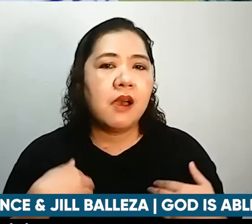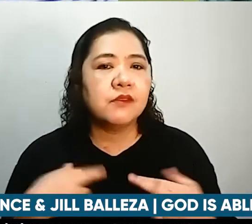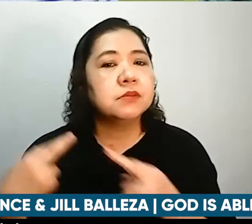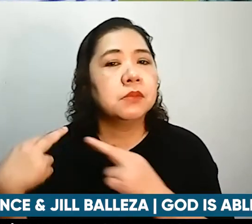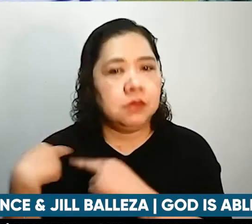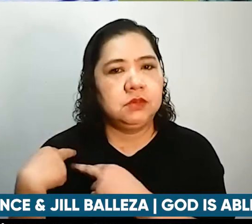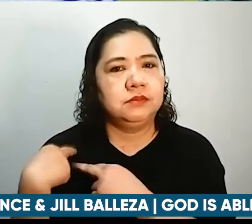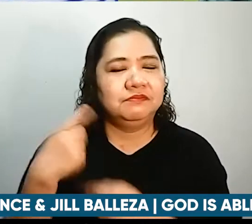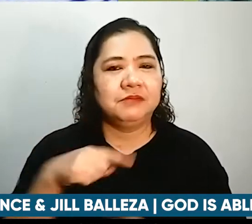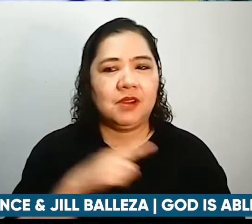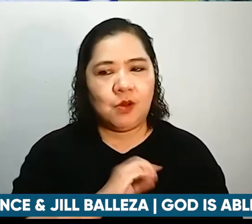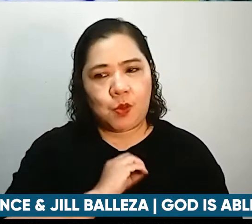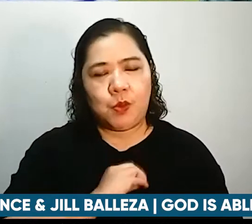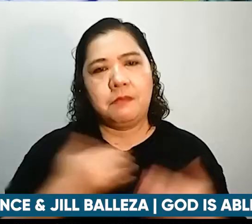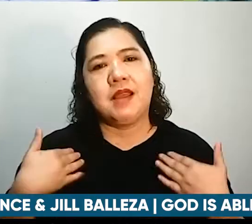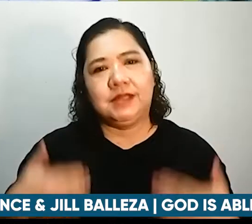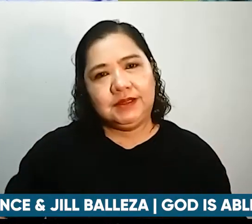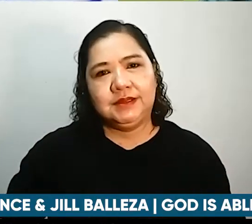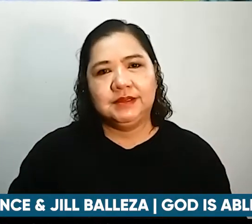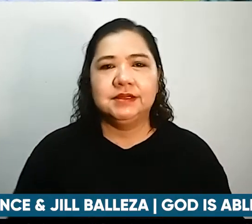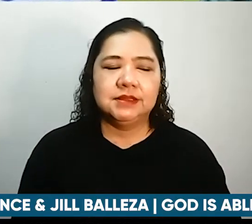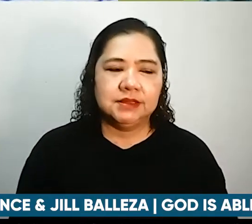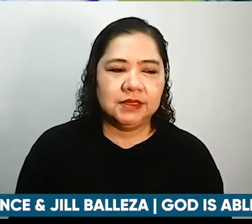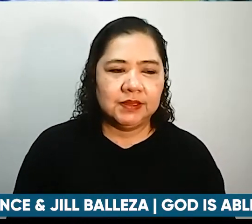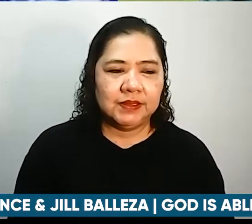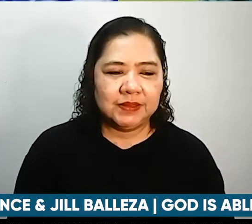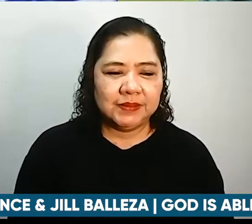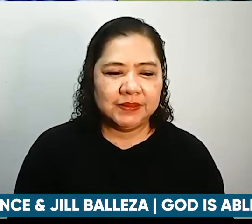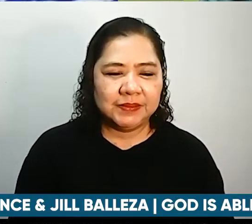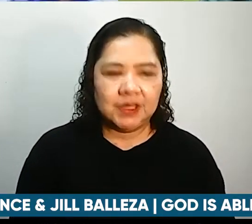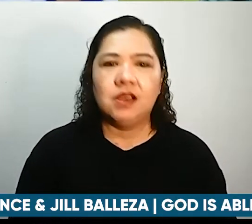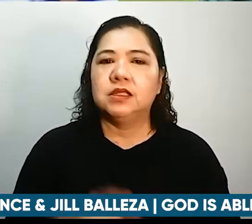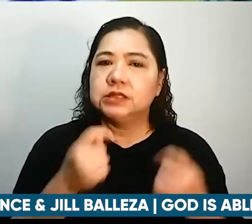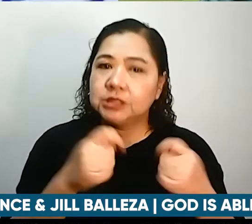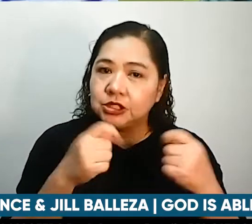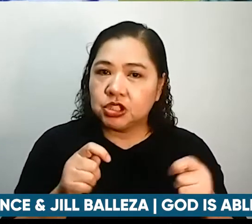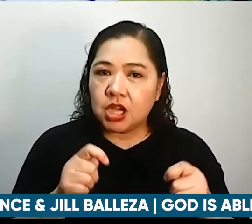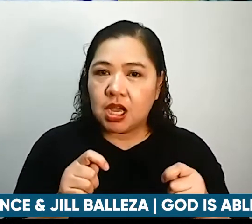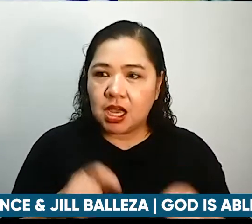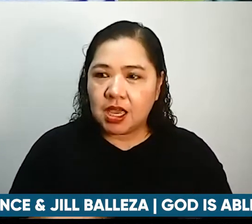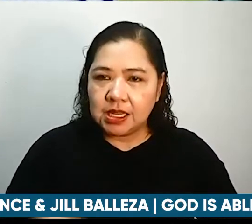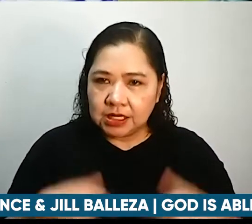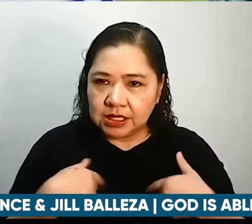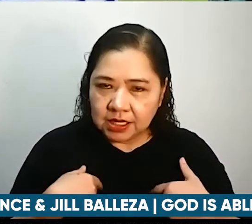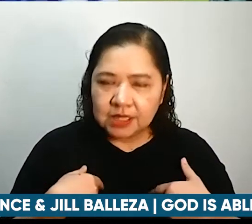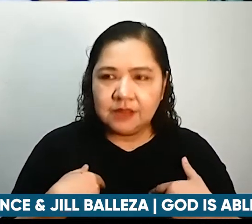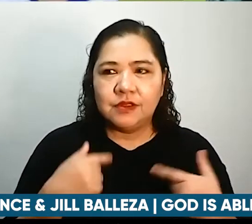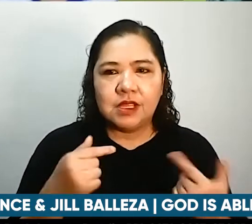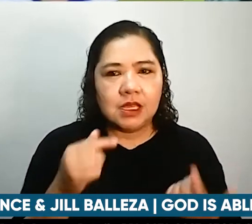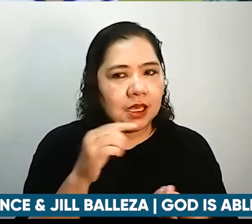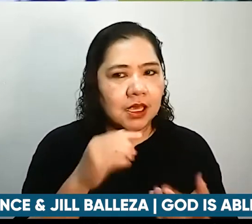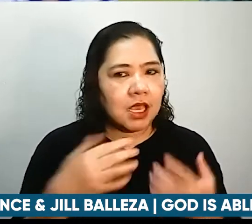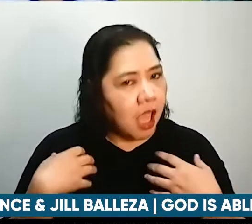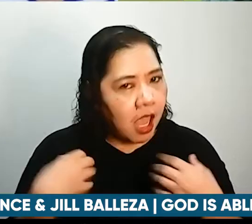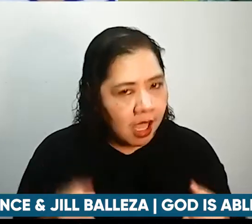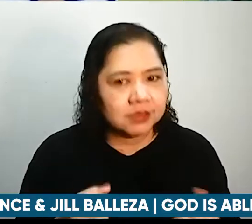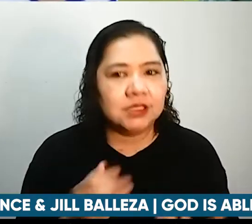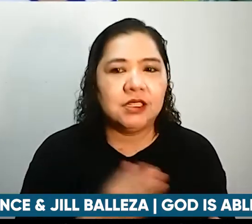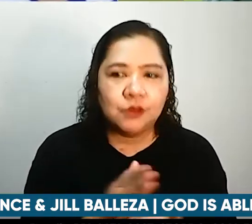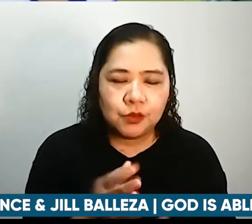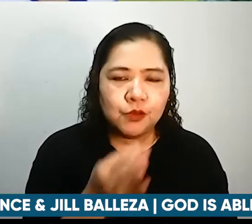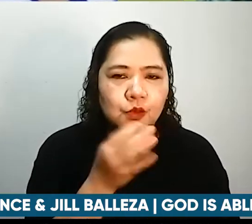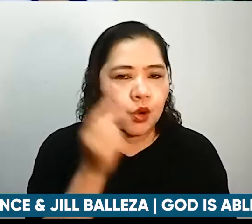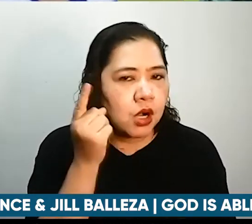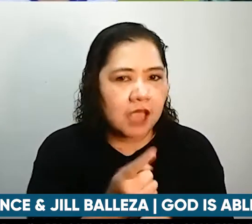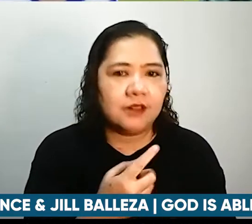natin. So, yun po, tinatry mag-healthy living through food. Yan. Mamaya nga, mapuntahan